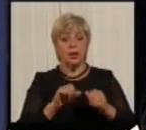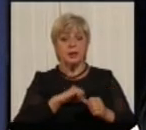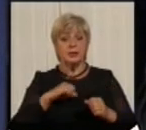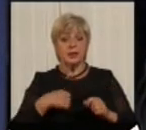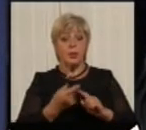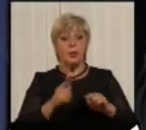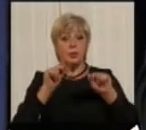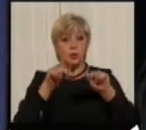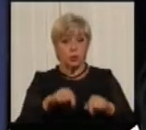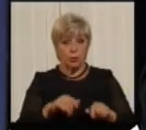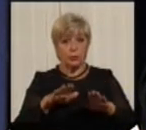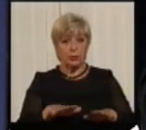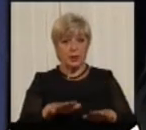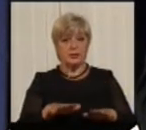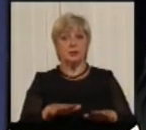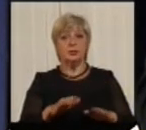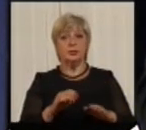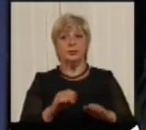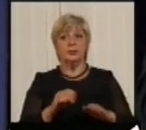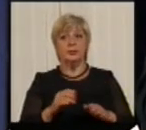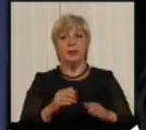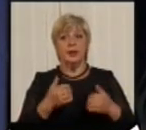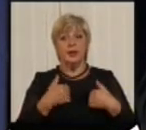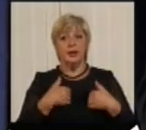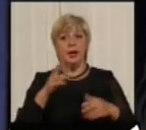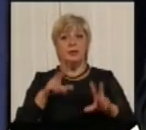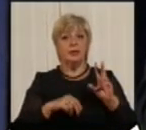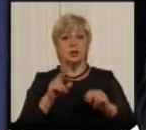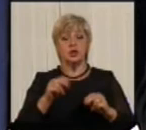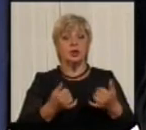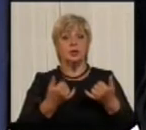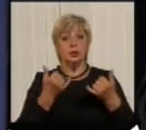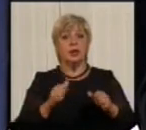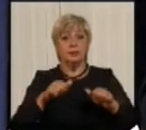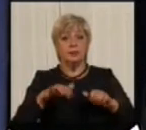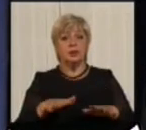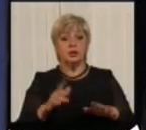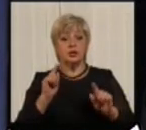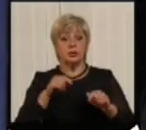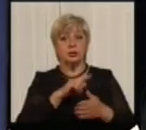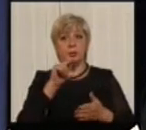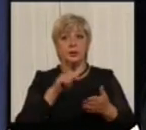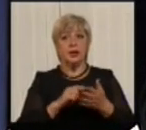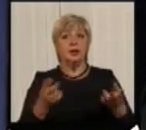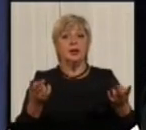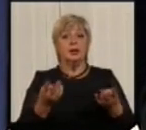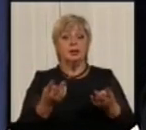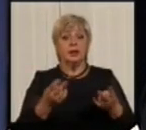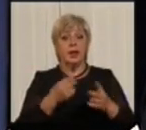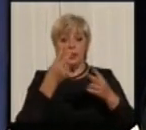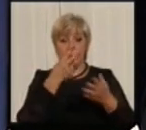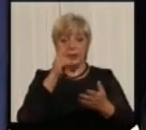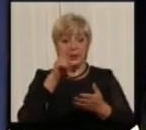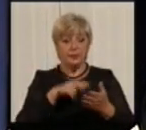місцю, я вважаю, для вирішення даного питання треба роздивитися можливість